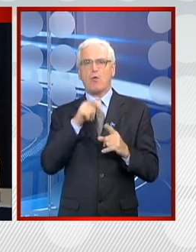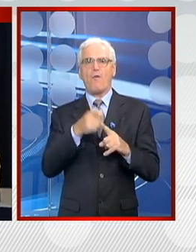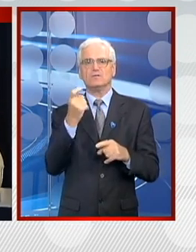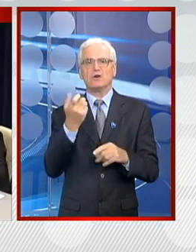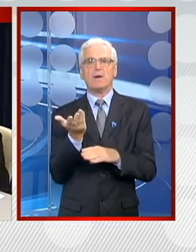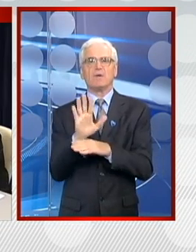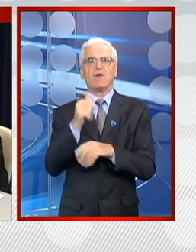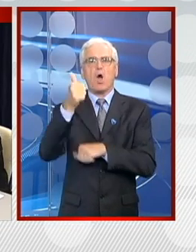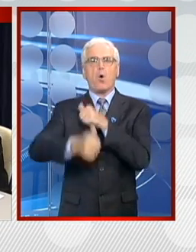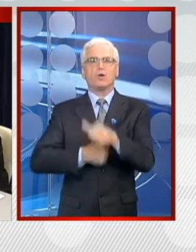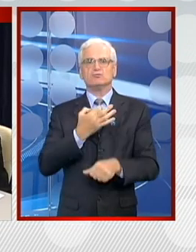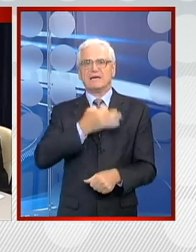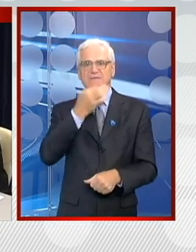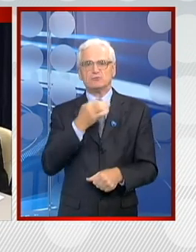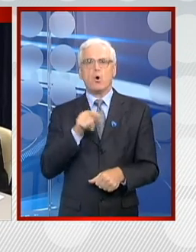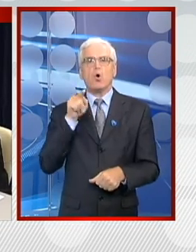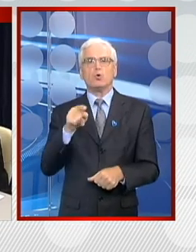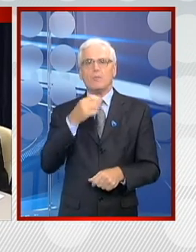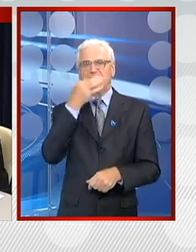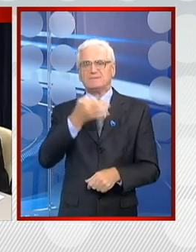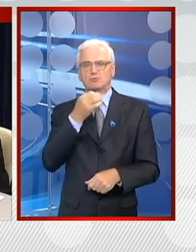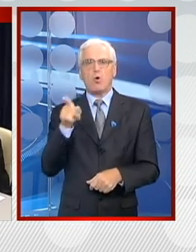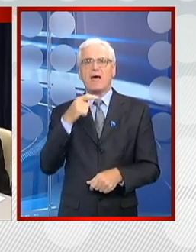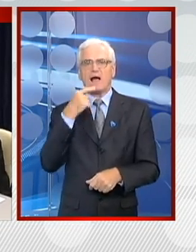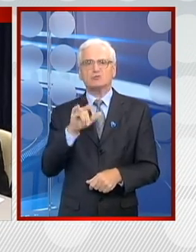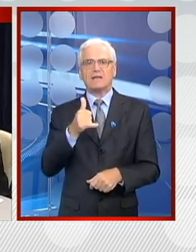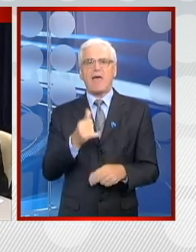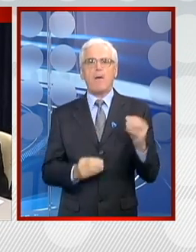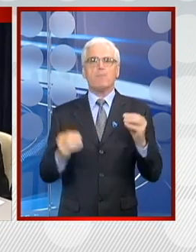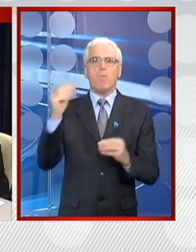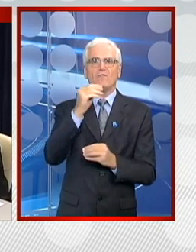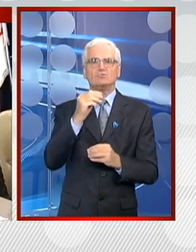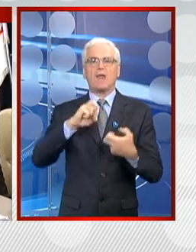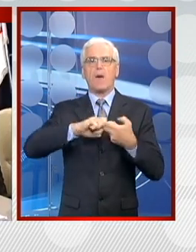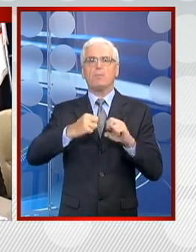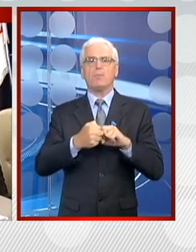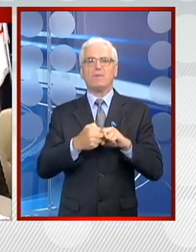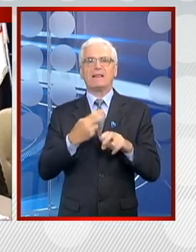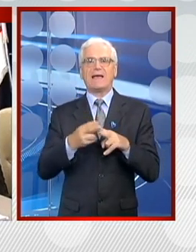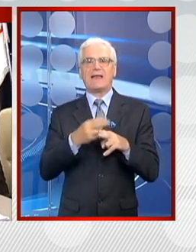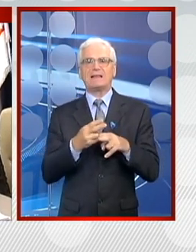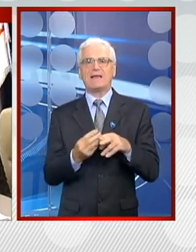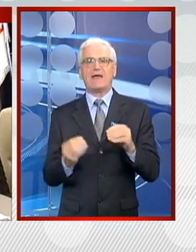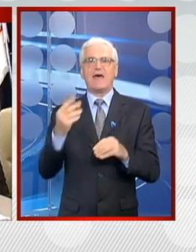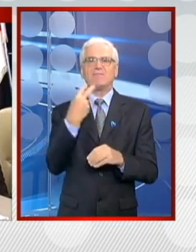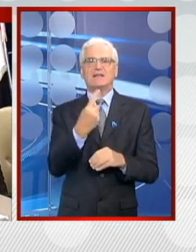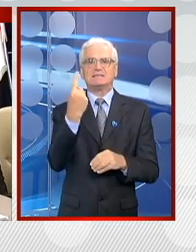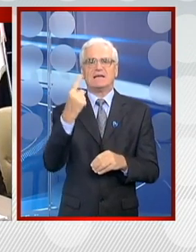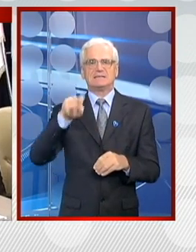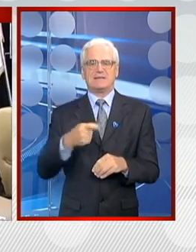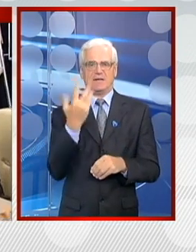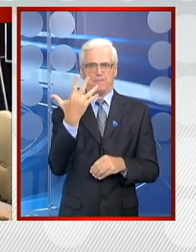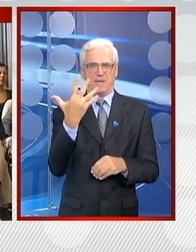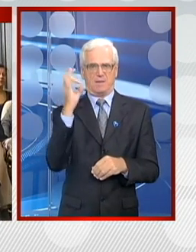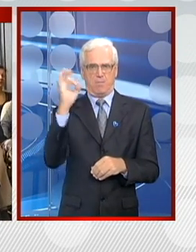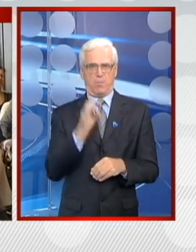predsadljajući godišnji izveštaj. U tom izveštaju se navodi i da je povećano učešće problematičnih kredita na